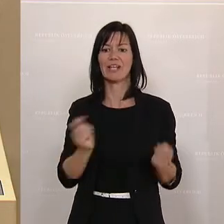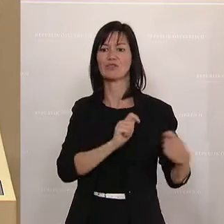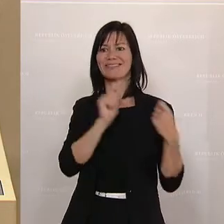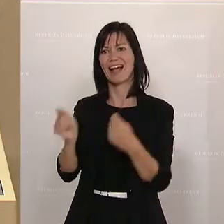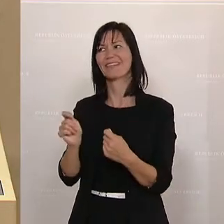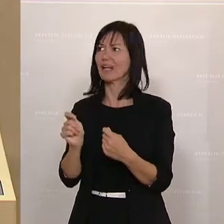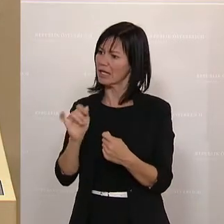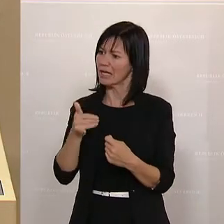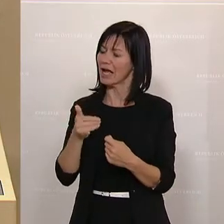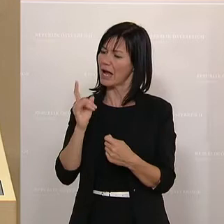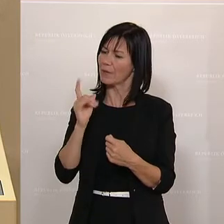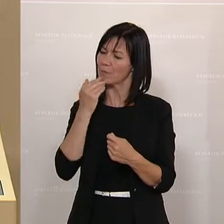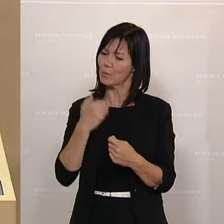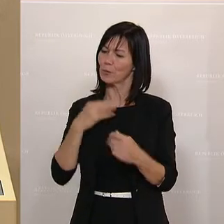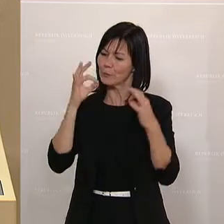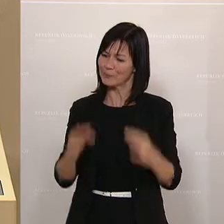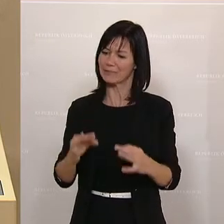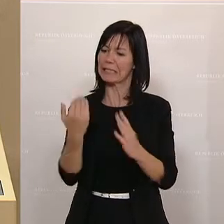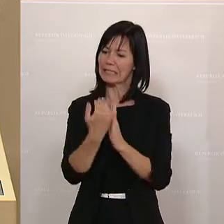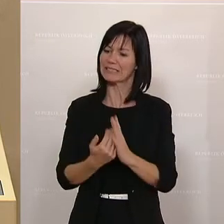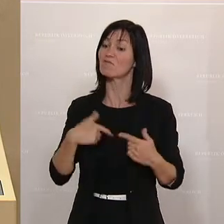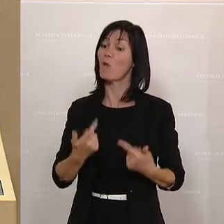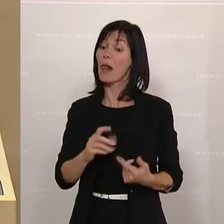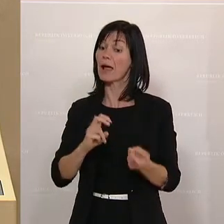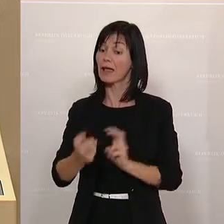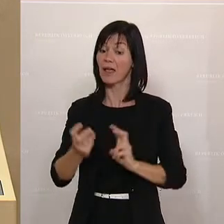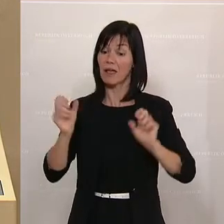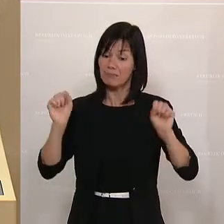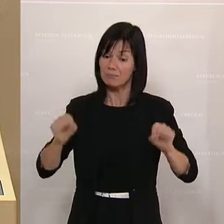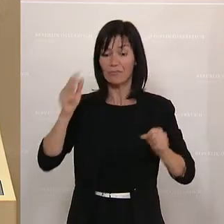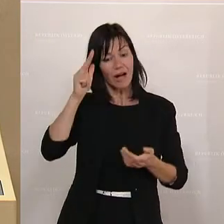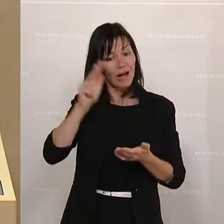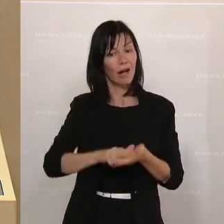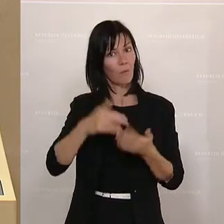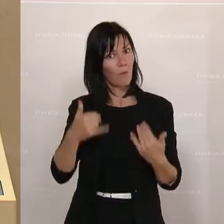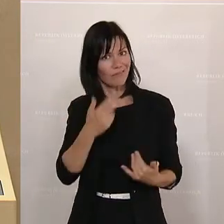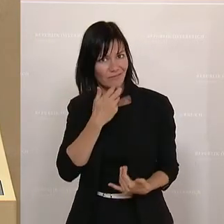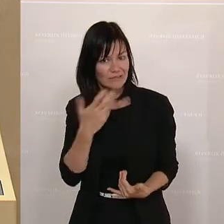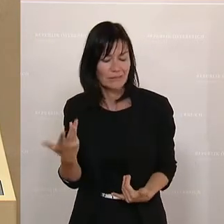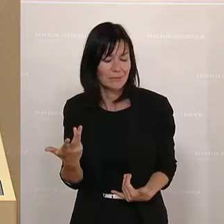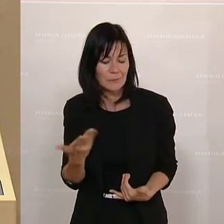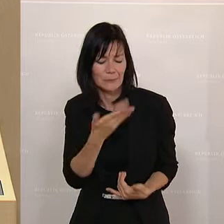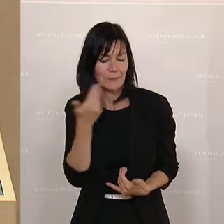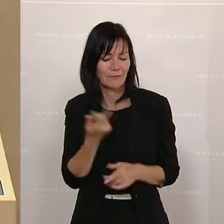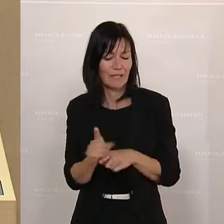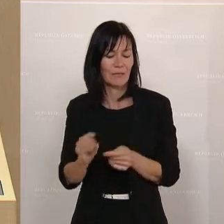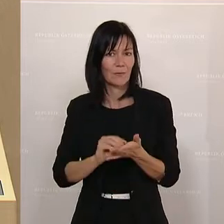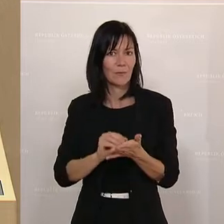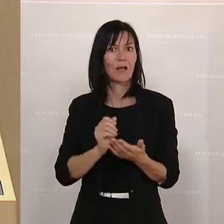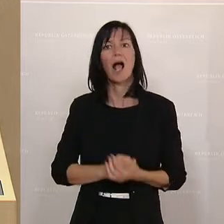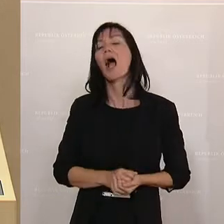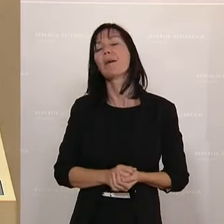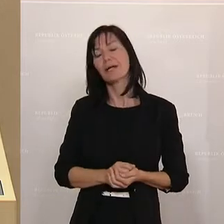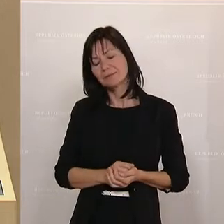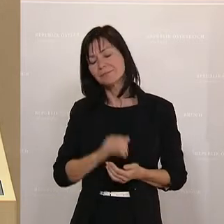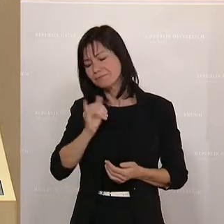eine wirklich konkrete Gesetzesvorlage beschlossen hätten. Aber grundsätzlich, wie gesagt, sind wir da natürlich auch